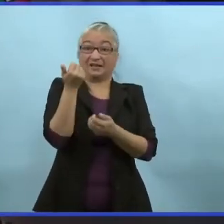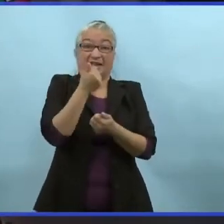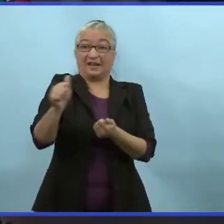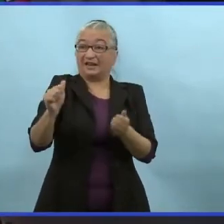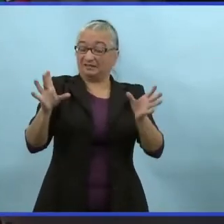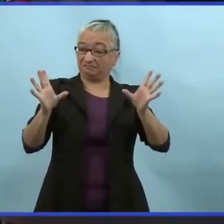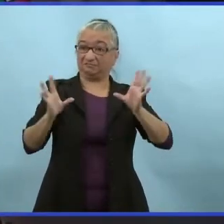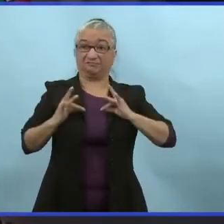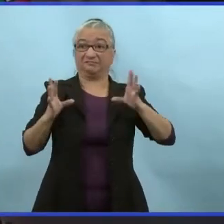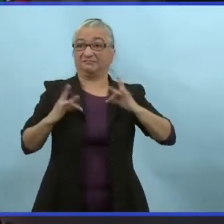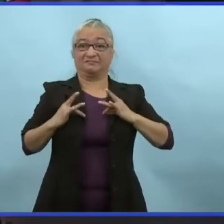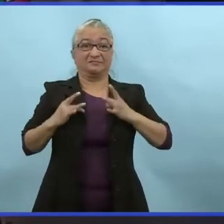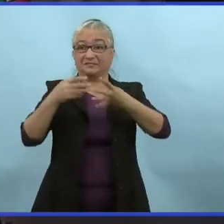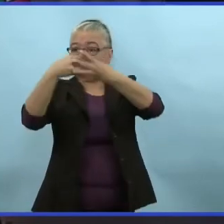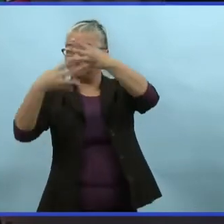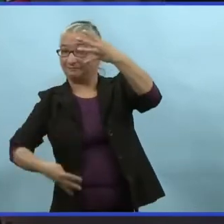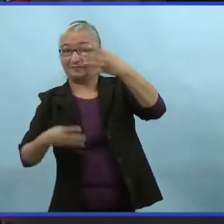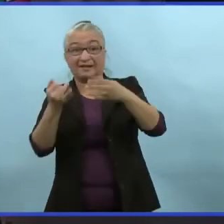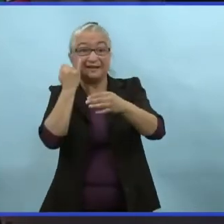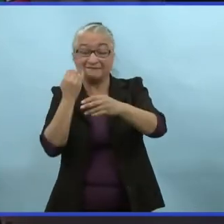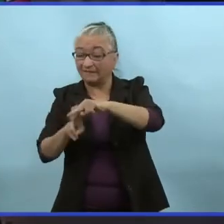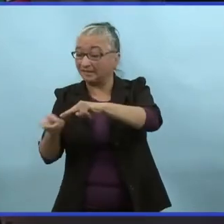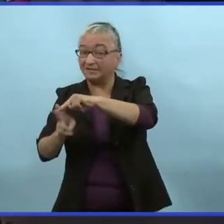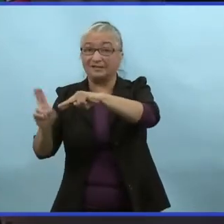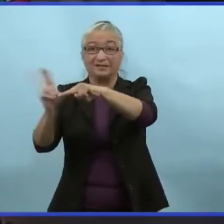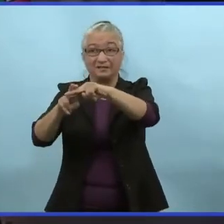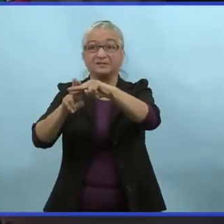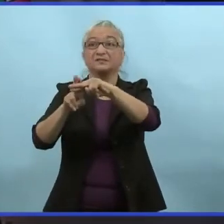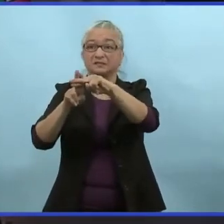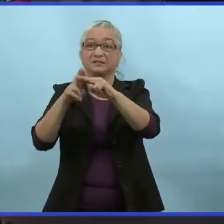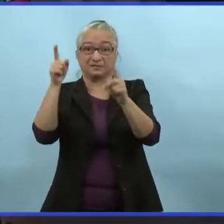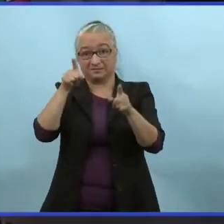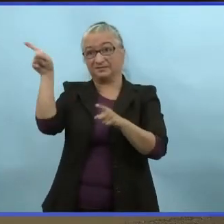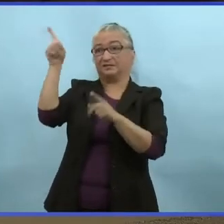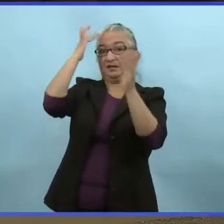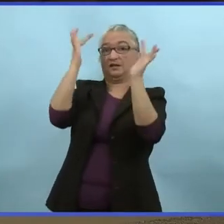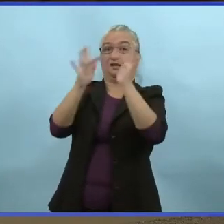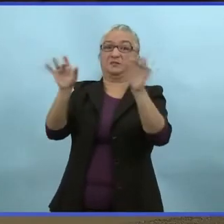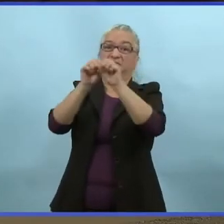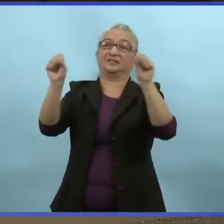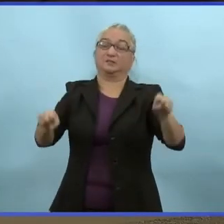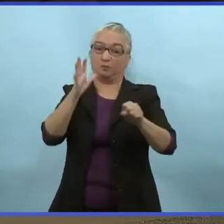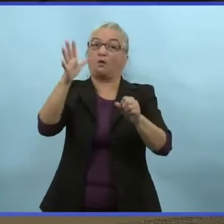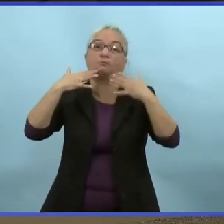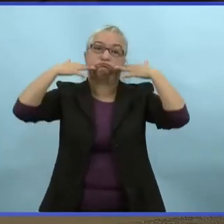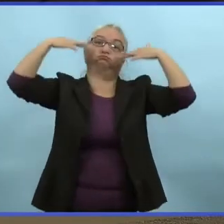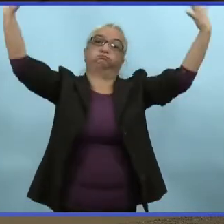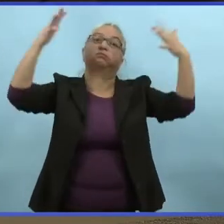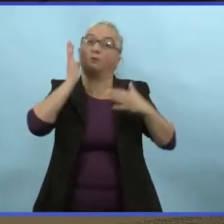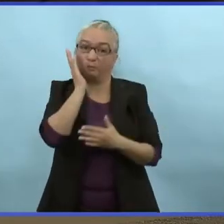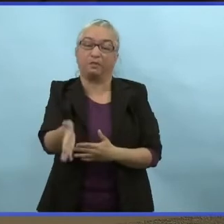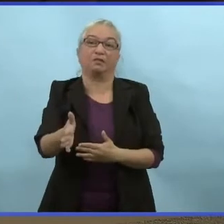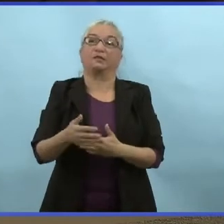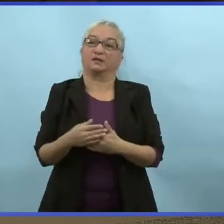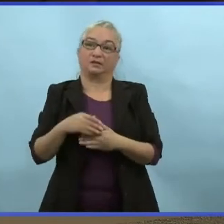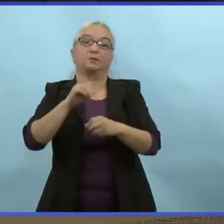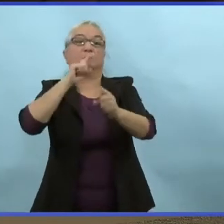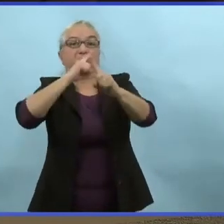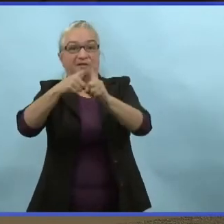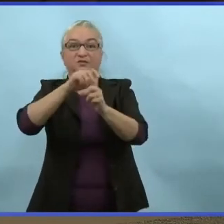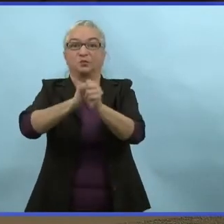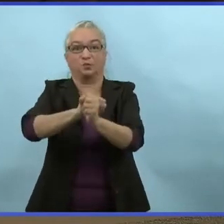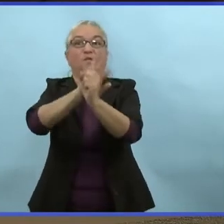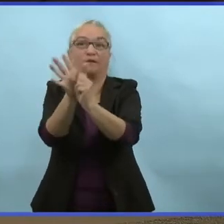Mais si on voit une augmentation dans ces autres virus respiratoires, ça va poser une pression